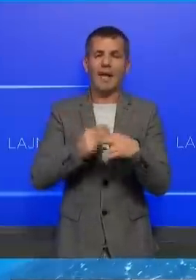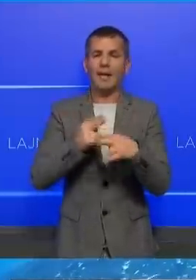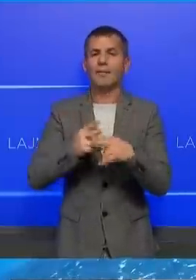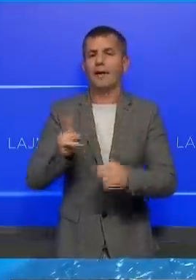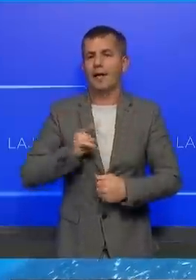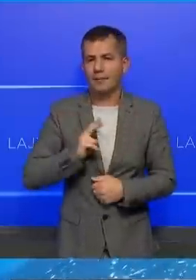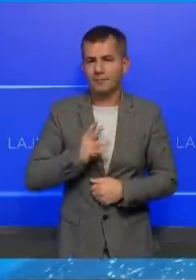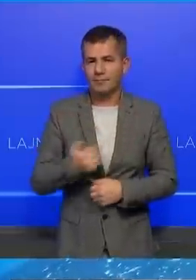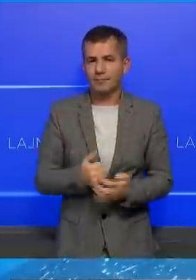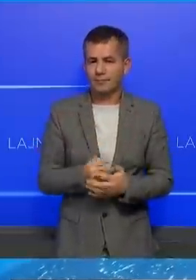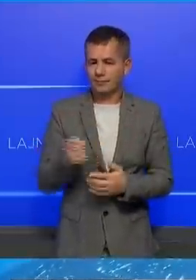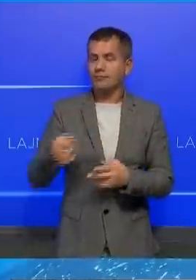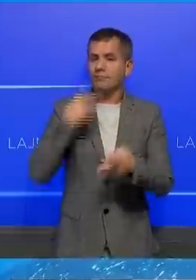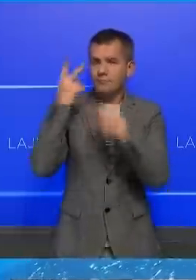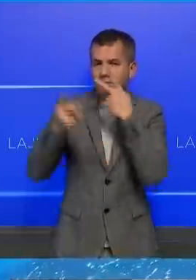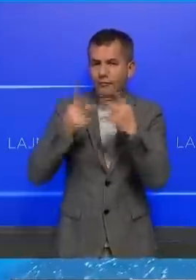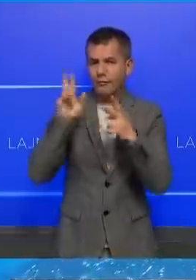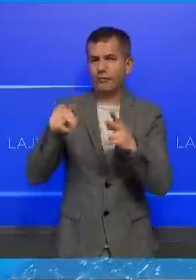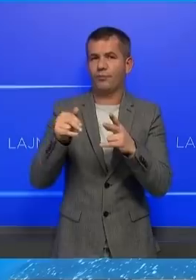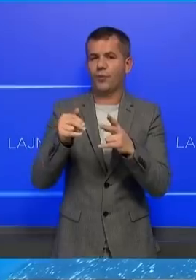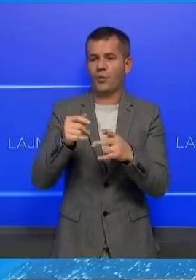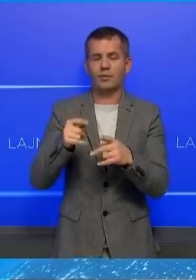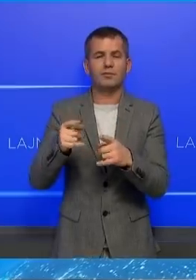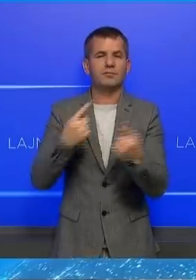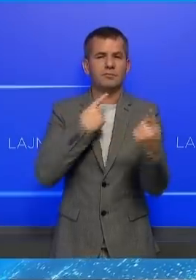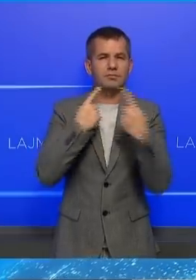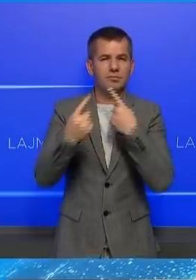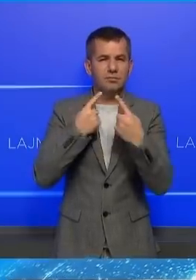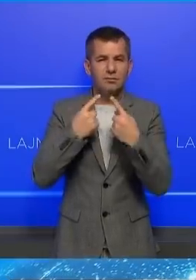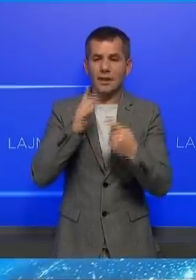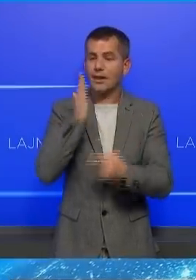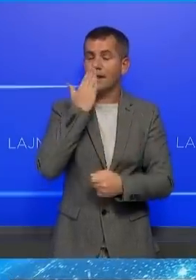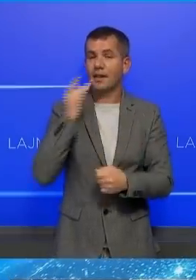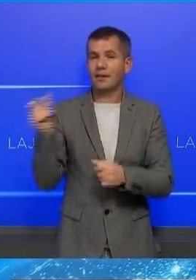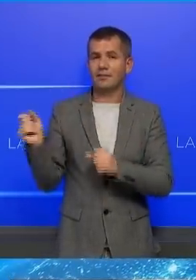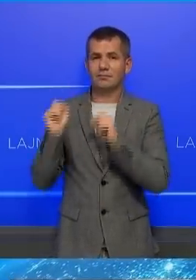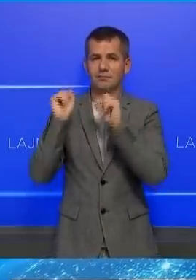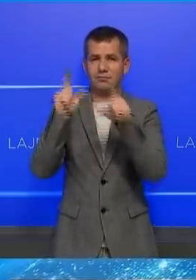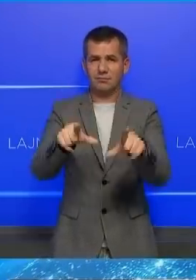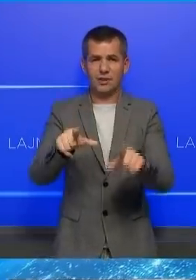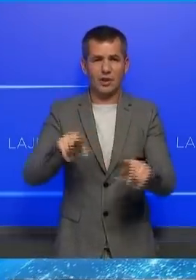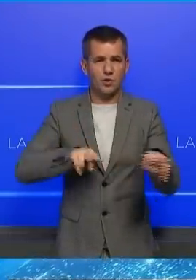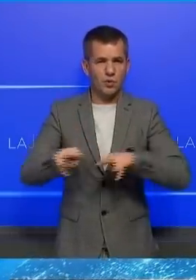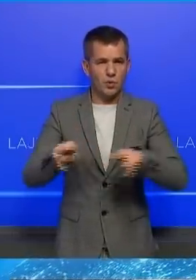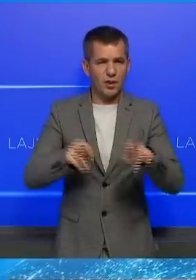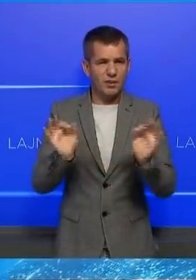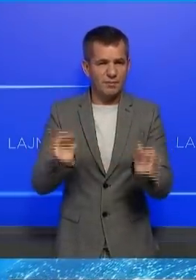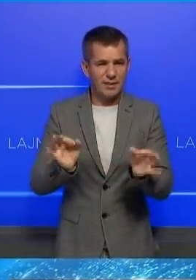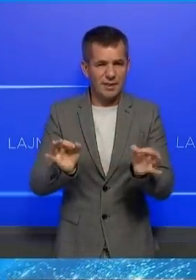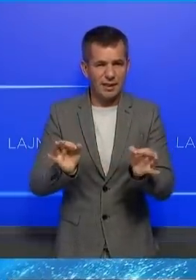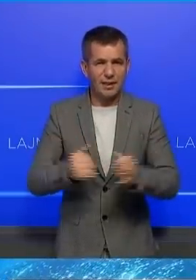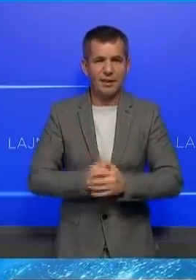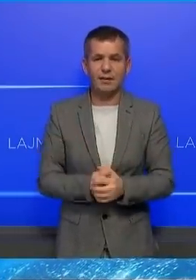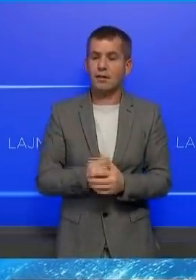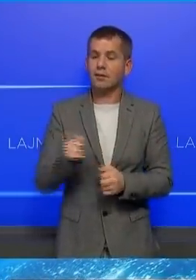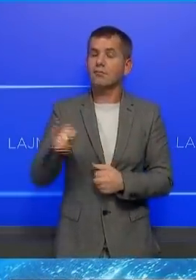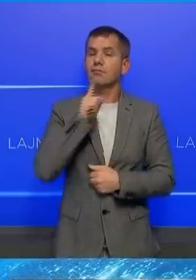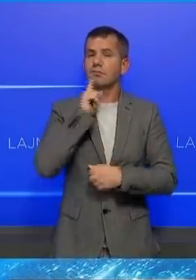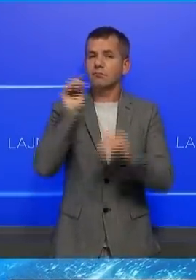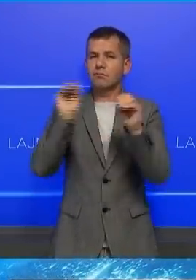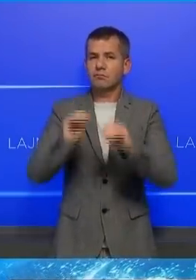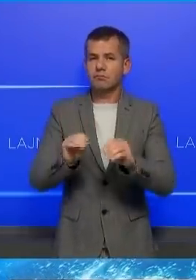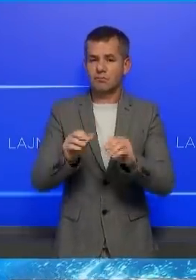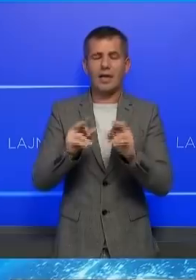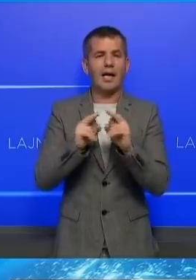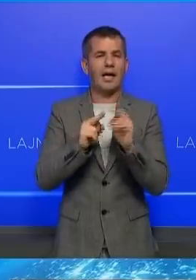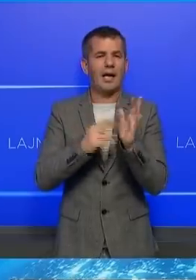Ses po vazhdojnë edhe jashtë calës e gjykimit. Êshtë një letër që ka rritur në adresën e gjykatës speciale e cila është hartuar nga